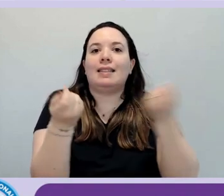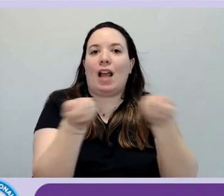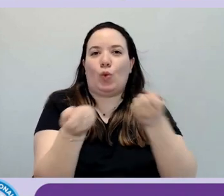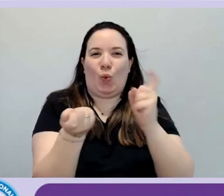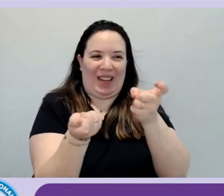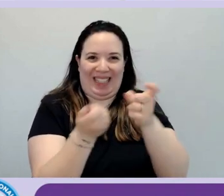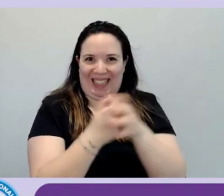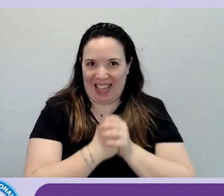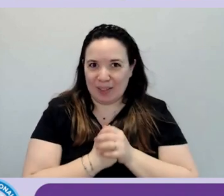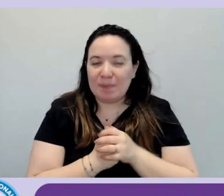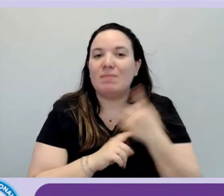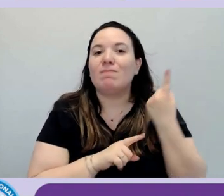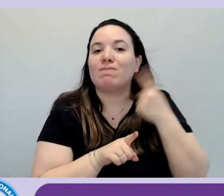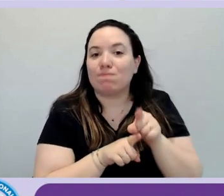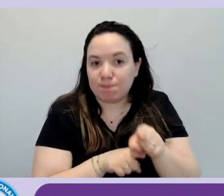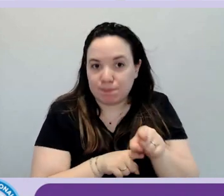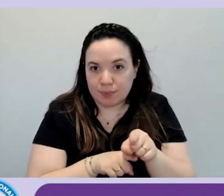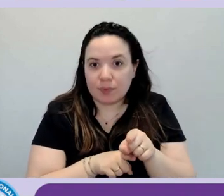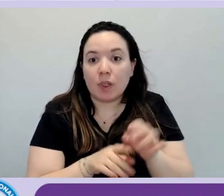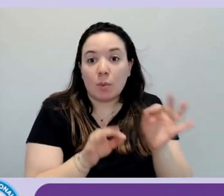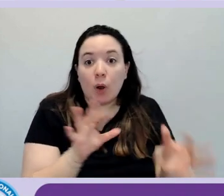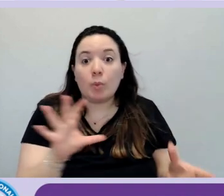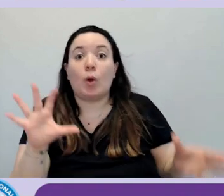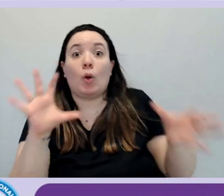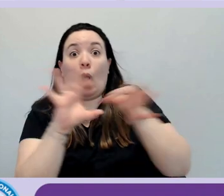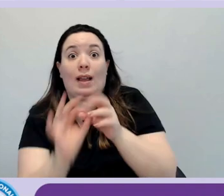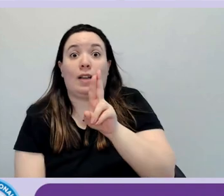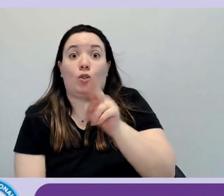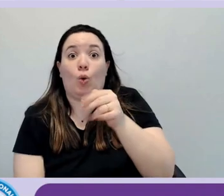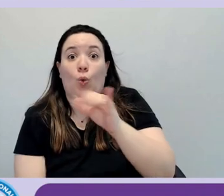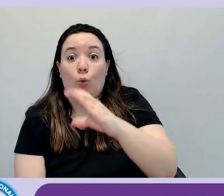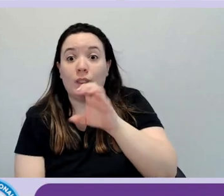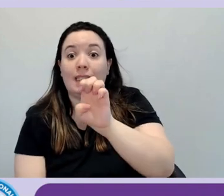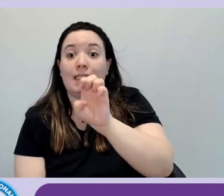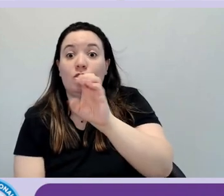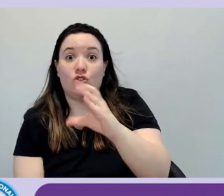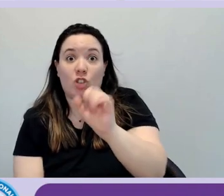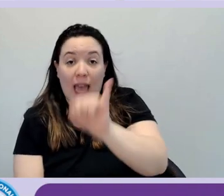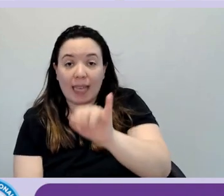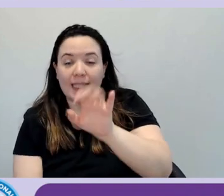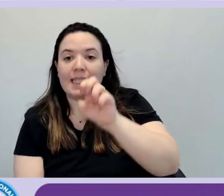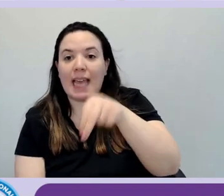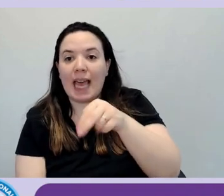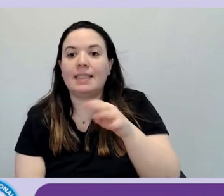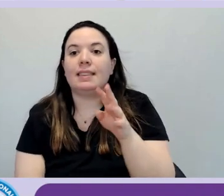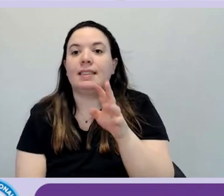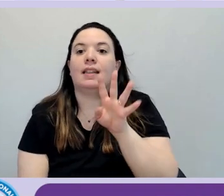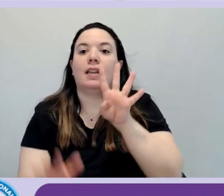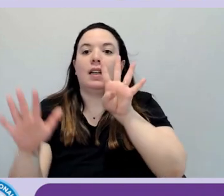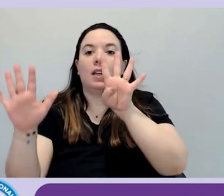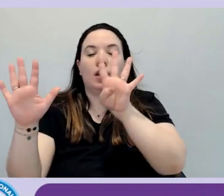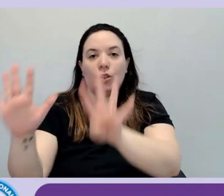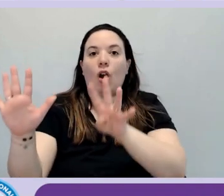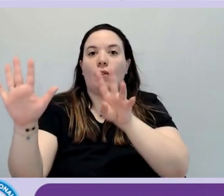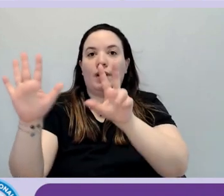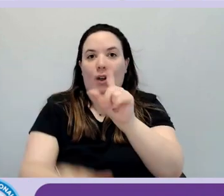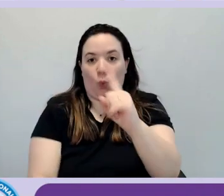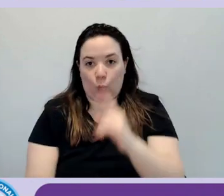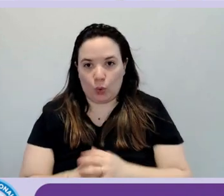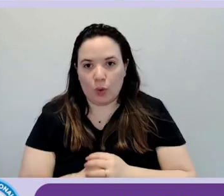301 549 del 2021 scaricabile gratuitamente dal sito UNI dell'enti in normazione.